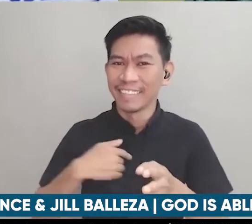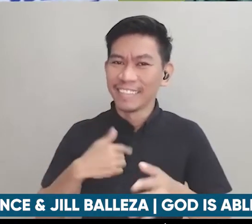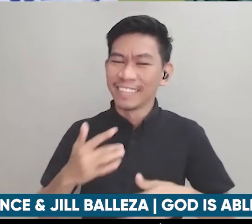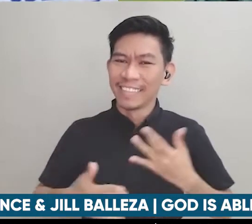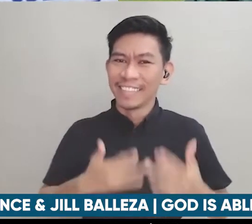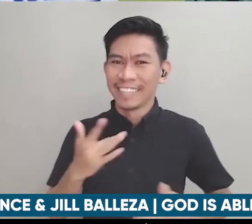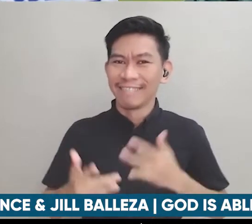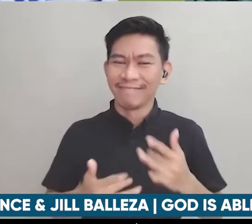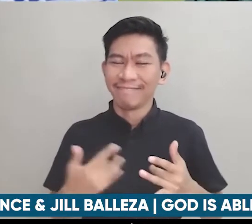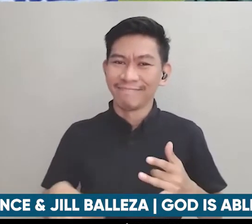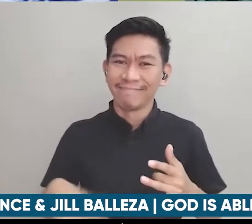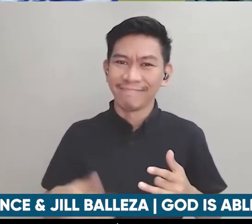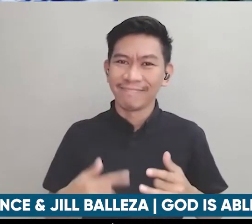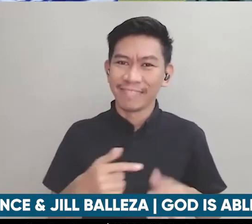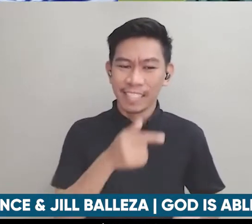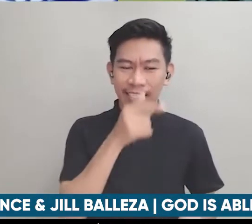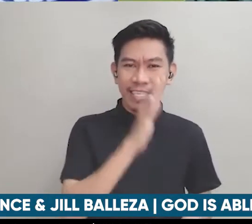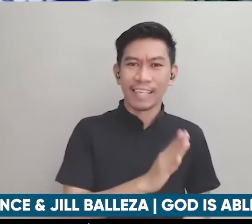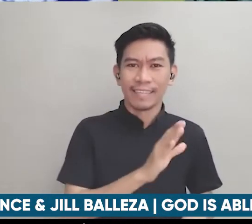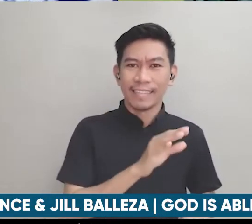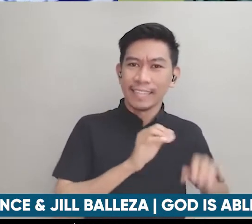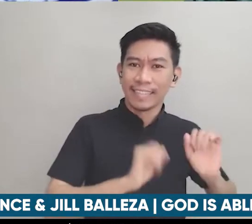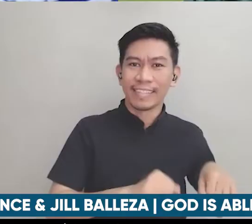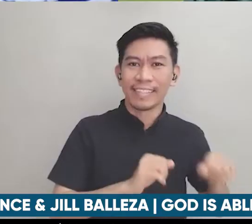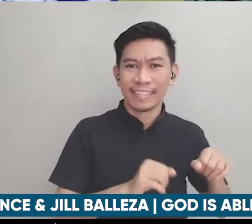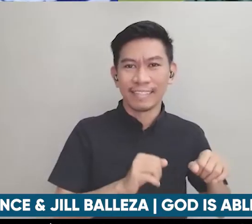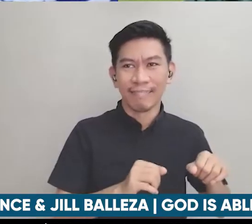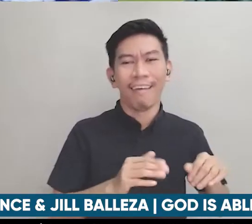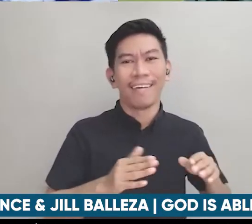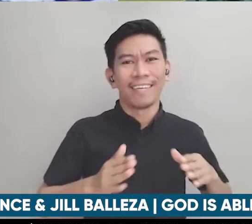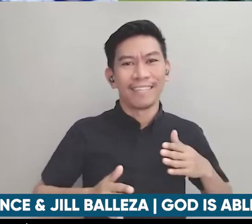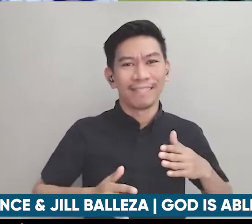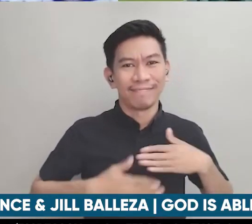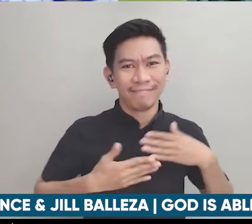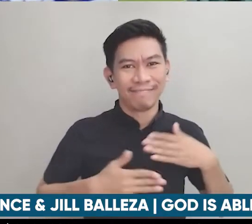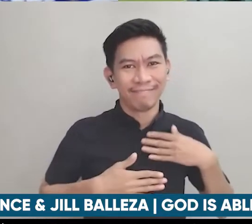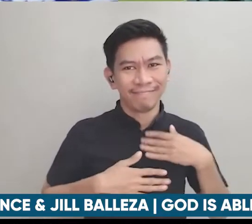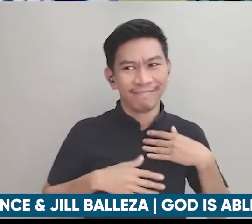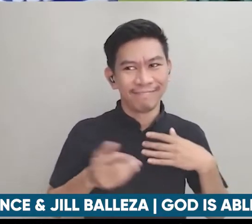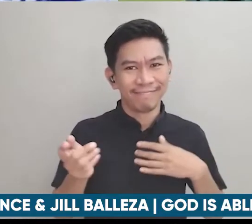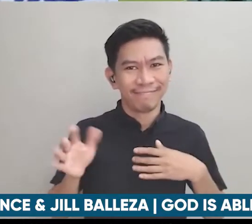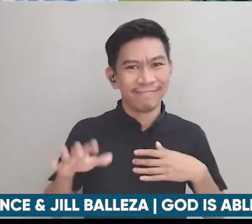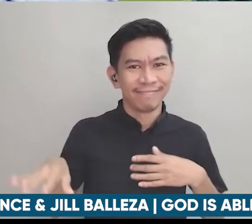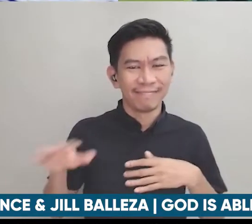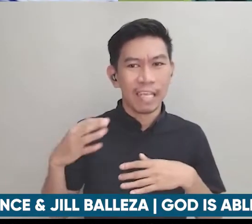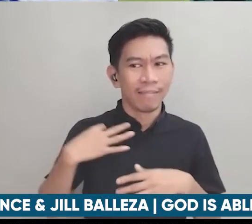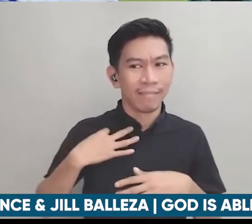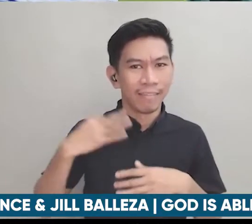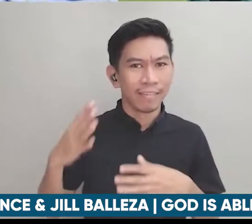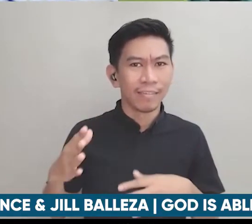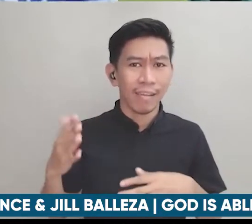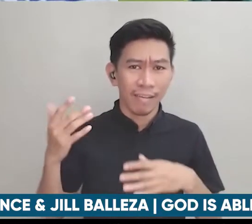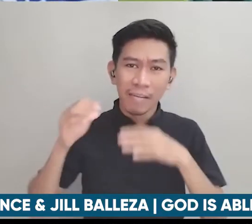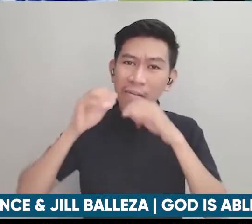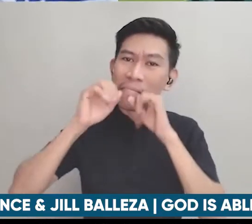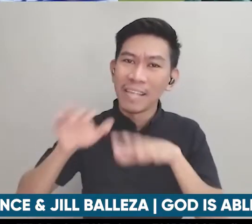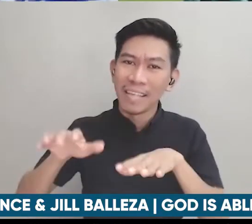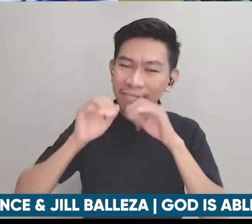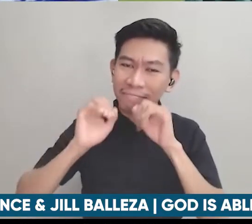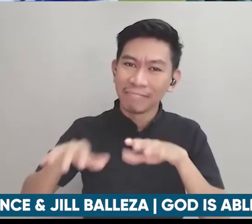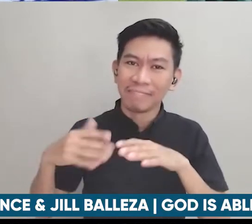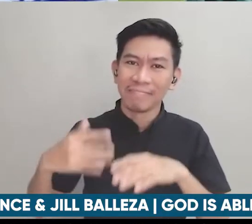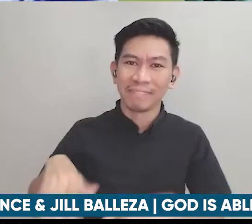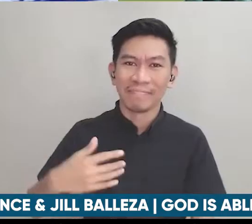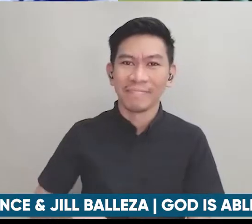happy sa God is able to see mga volunteers namin na hindi lang sinusuklian pinag-uumapaw pa ni Lord ano po ng pag